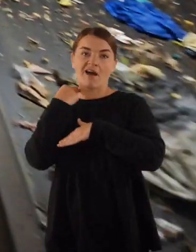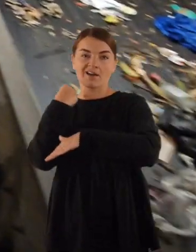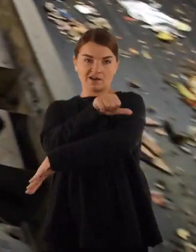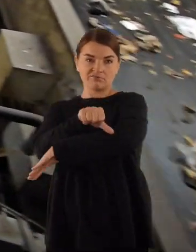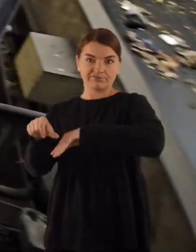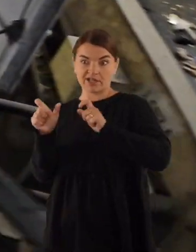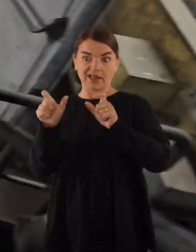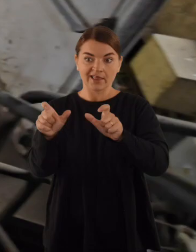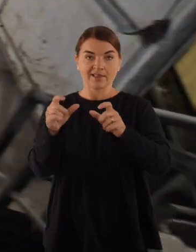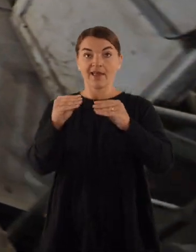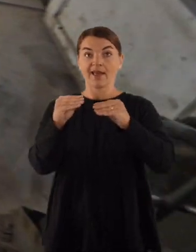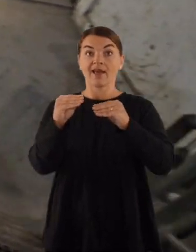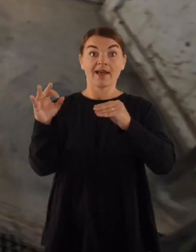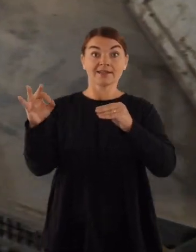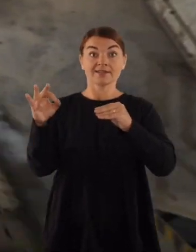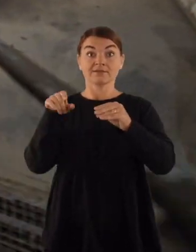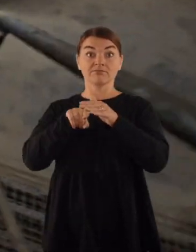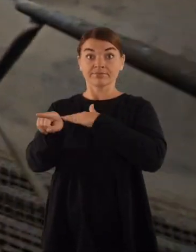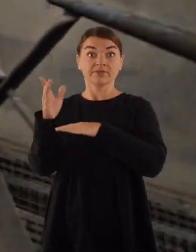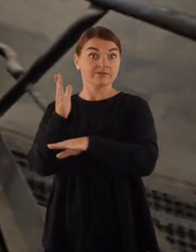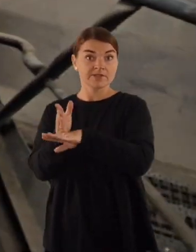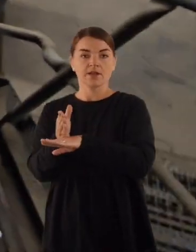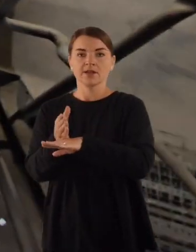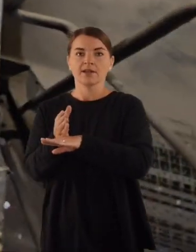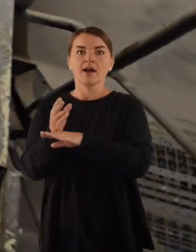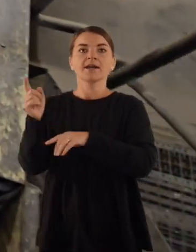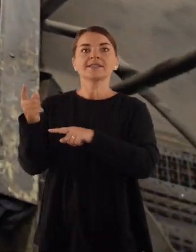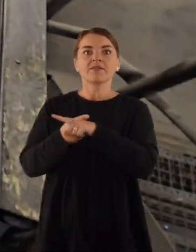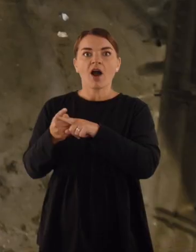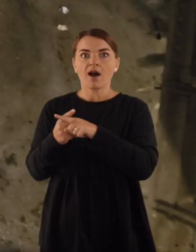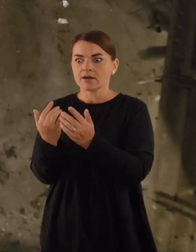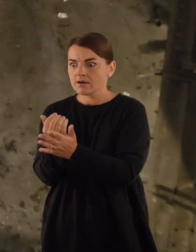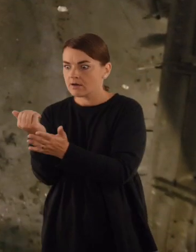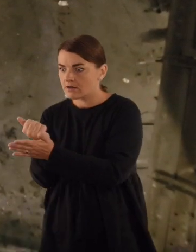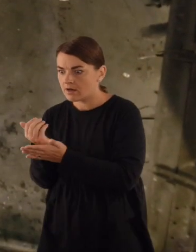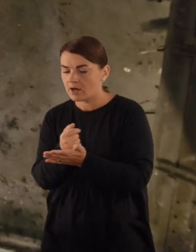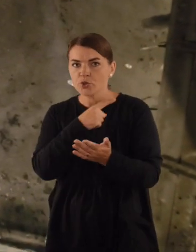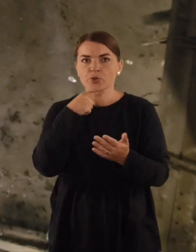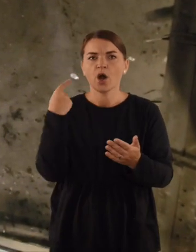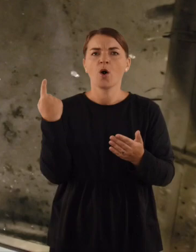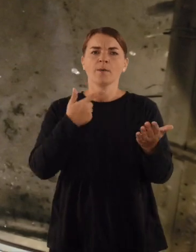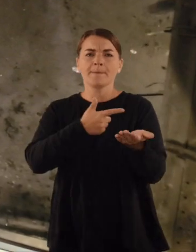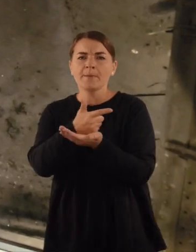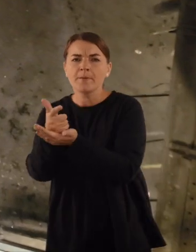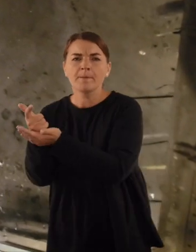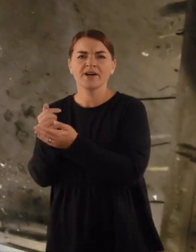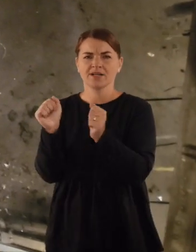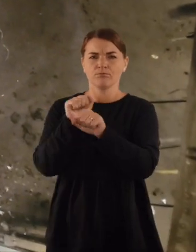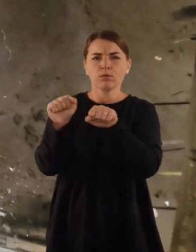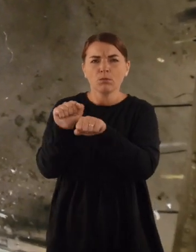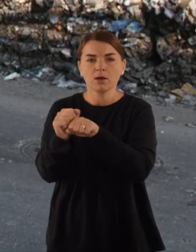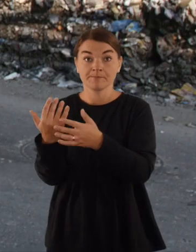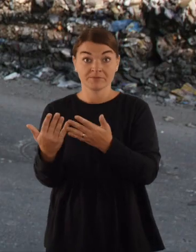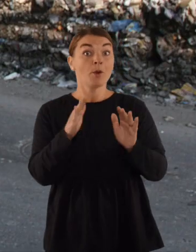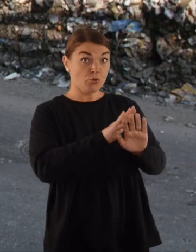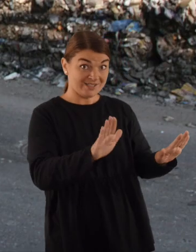grįžo heistojo iš ES. Tada pradėjo vyrauti svarai ant linijų. Tada randam toliau ginklais, progminys. Tai gal